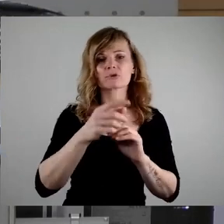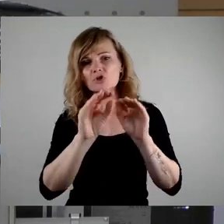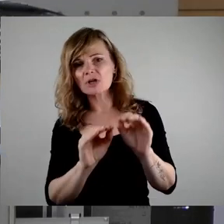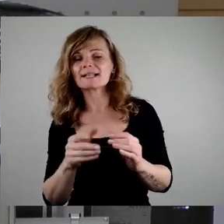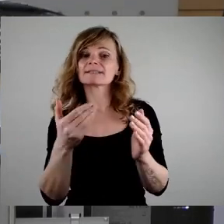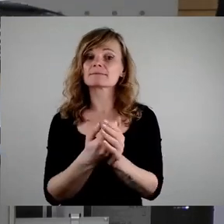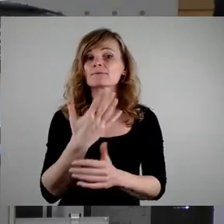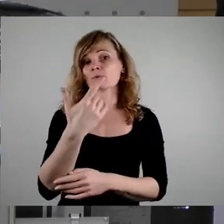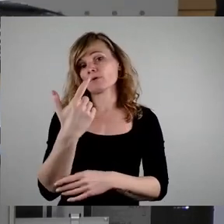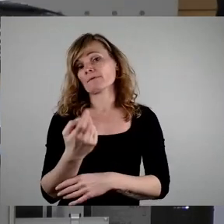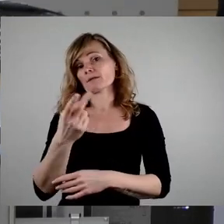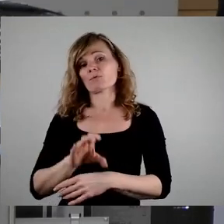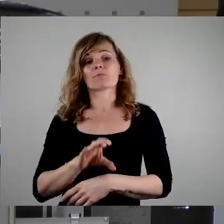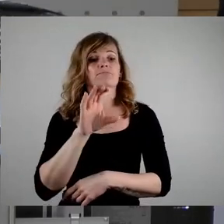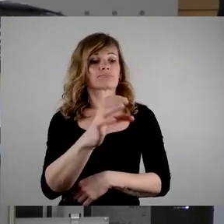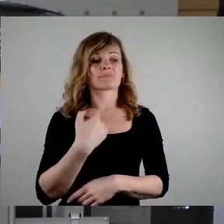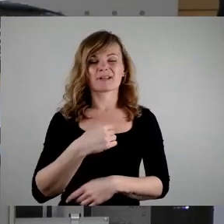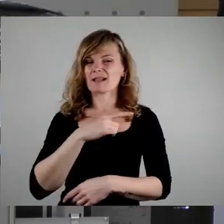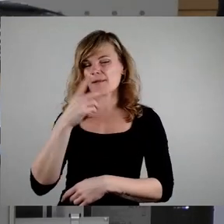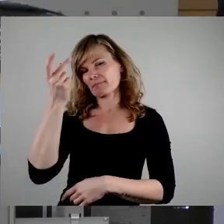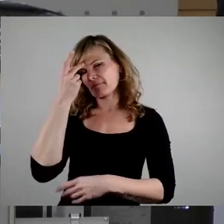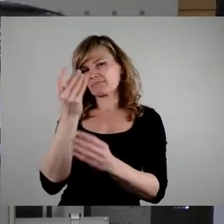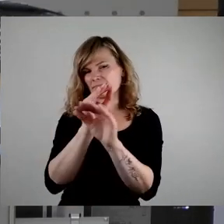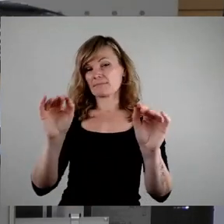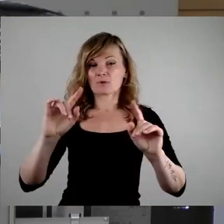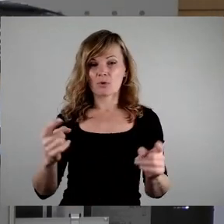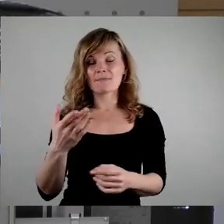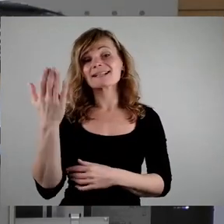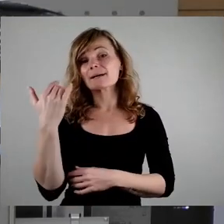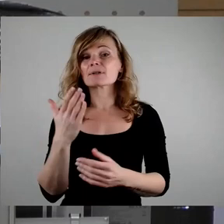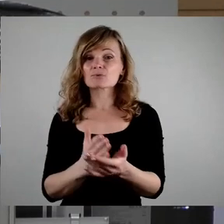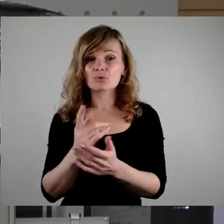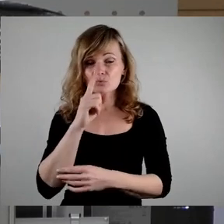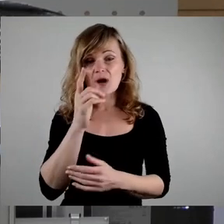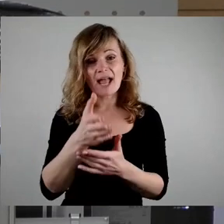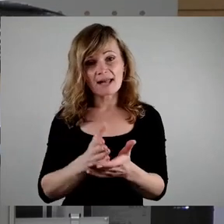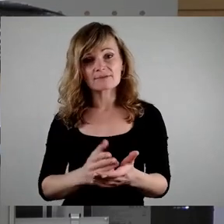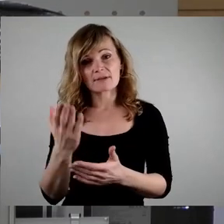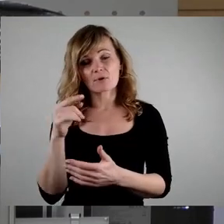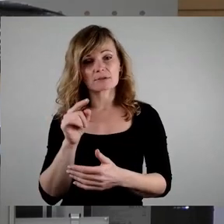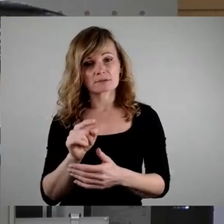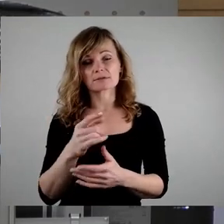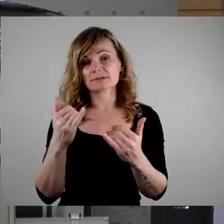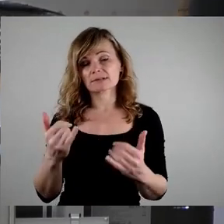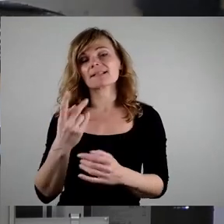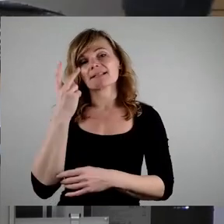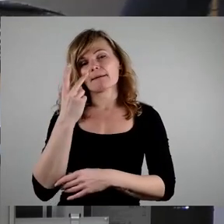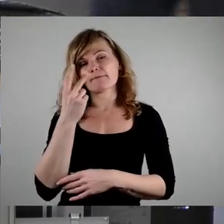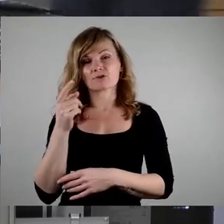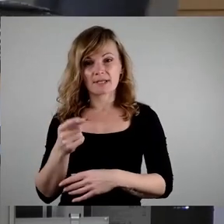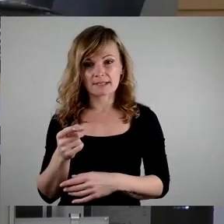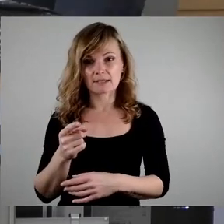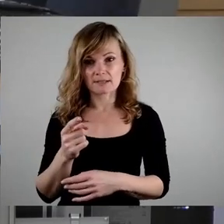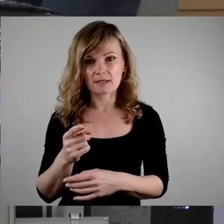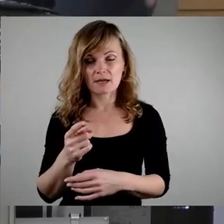Euro. Und da erinnere ich noch mal daran, das war auch damals schon nur die Hälfte von denen, was selbstverständlich in den